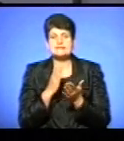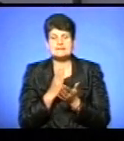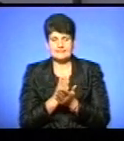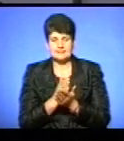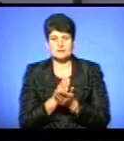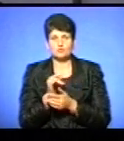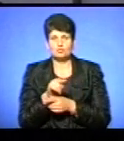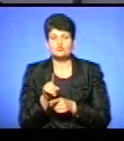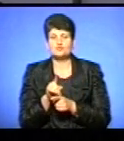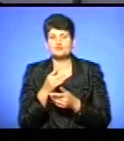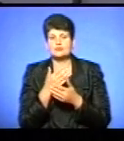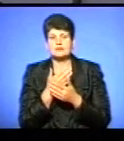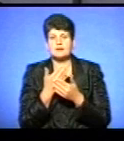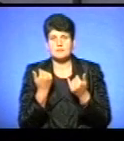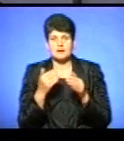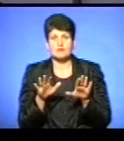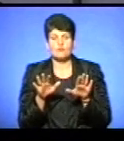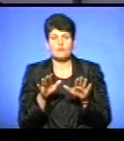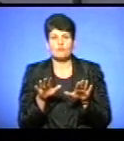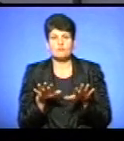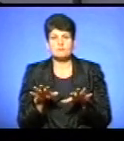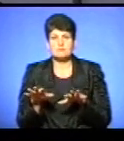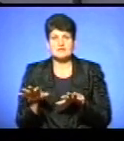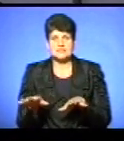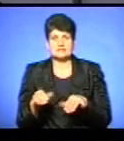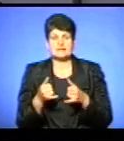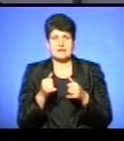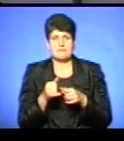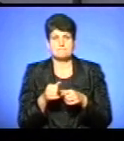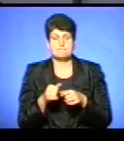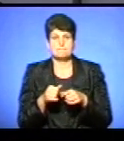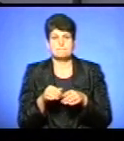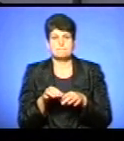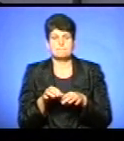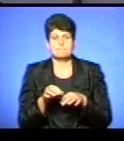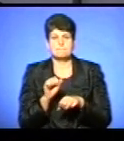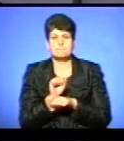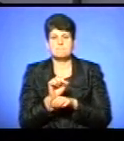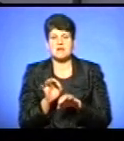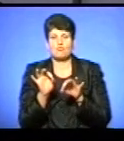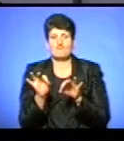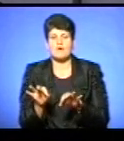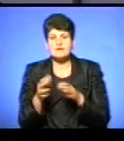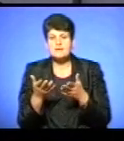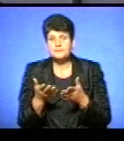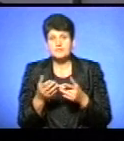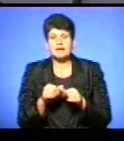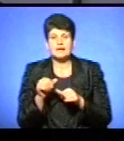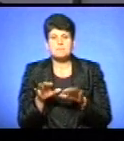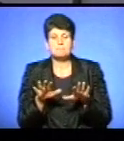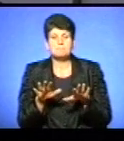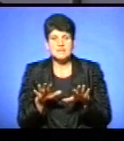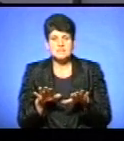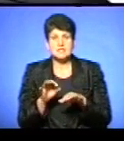немає самих місць для паркування, дуже мало, і крім самих місць для